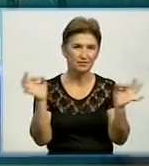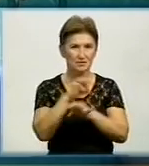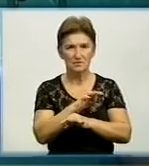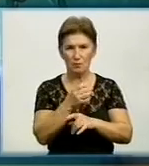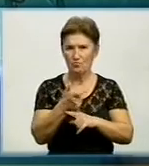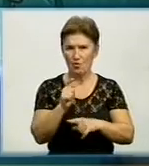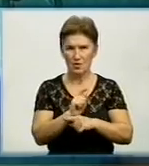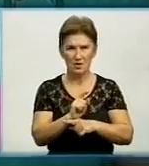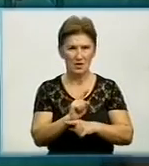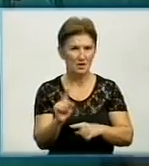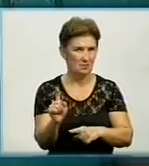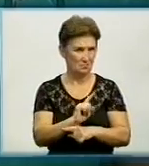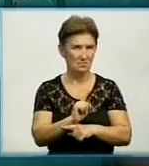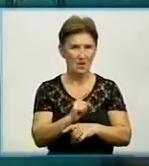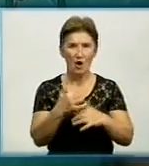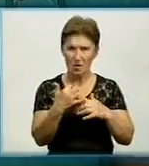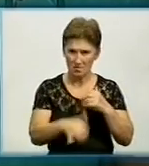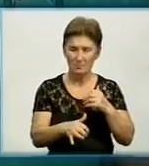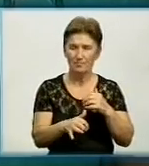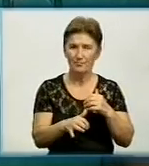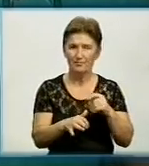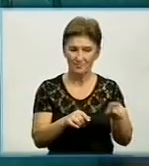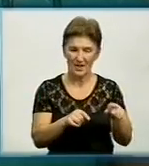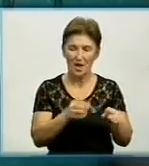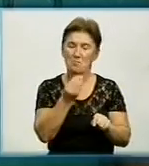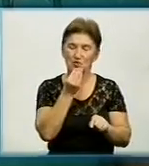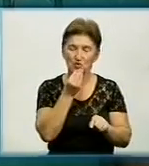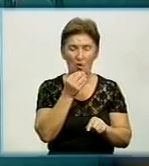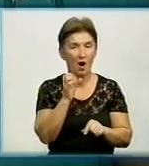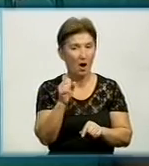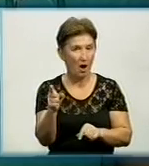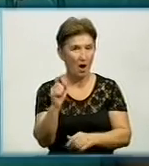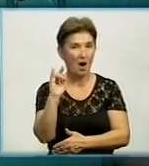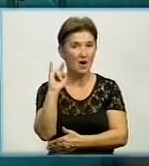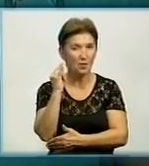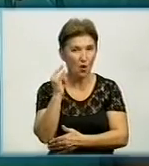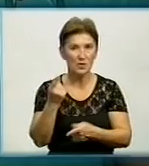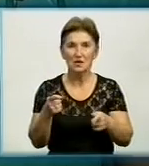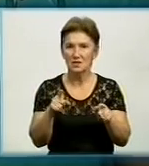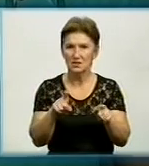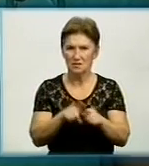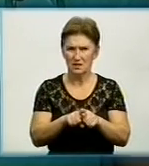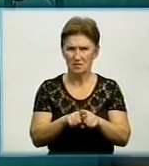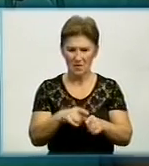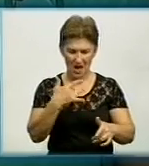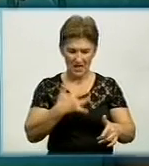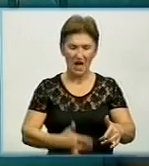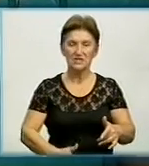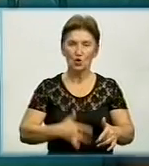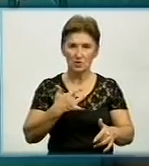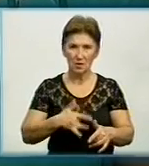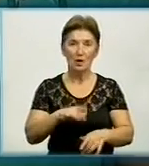адекватно даний від піші. Ну, а дитина з такими вираженими проявленнями гастроінтеріта був